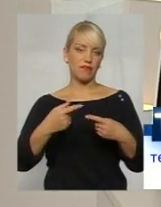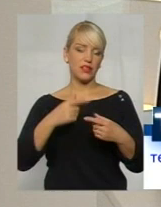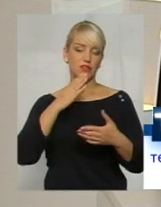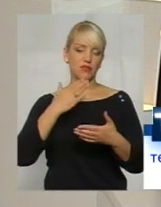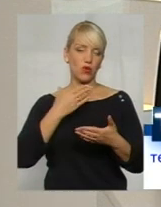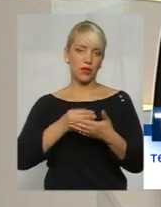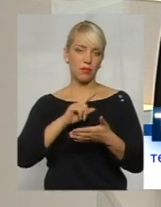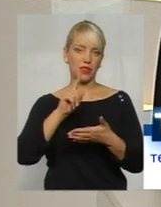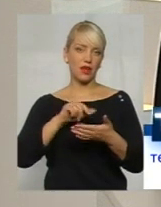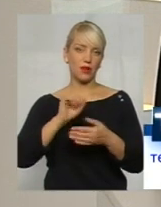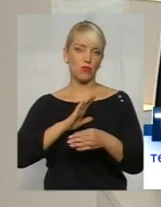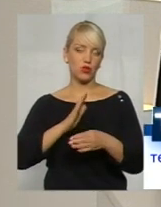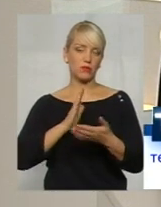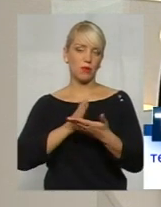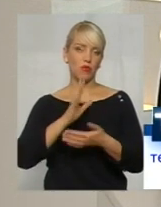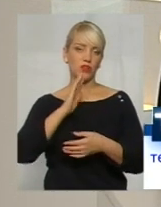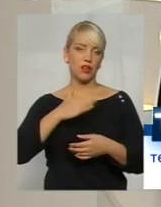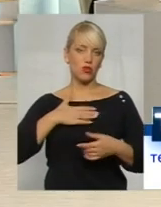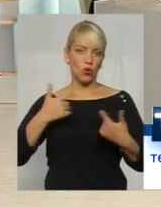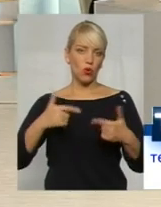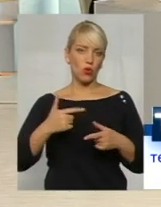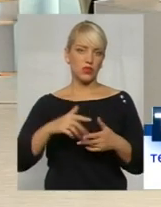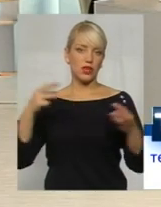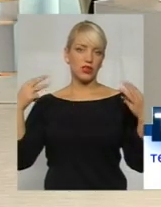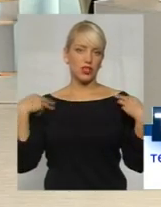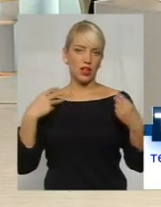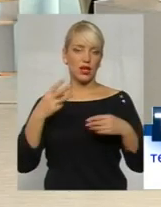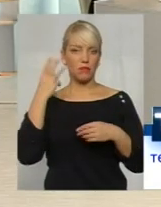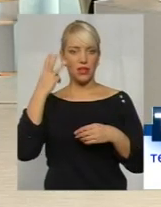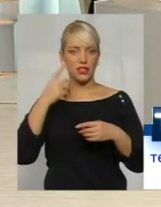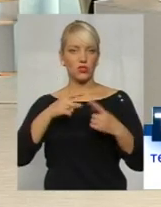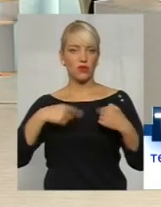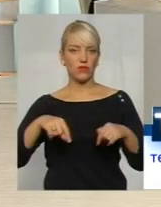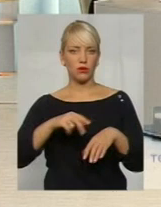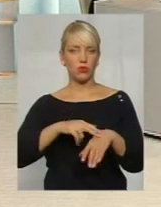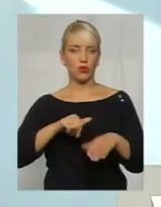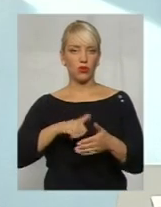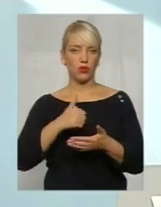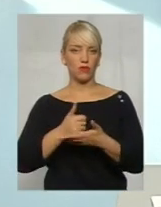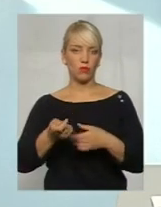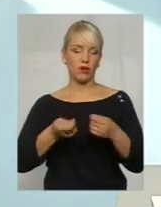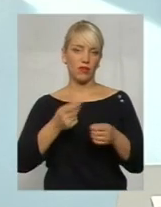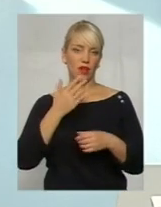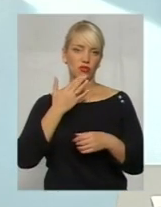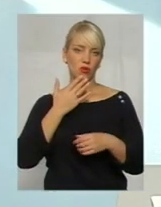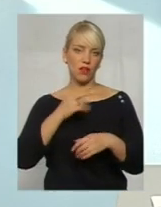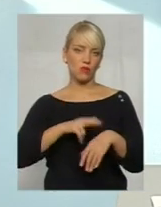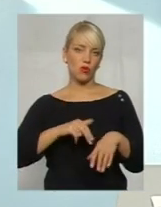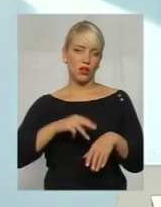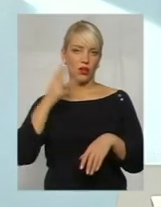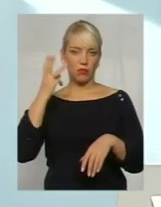нашого гостя. А в гостях у нас сьогодні начальник Хмельницького відділу поліції, головного управління Національної поліції Хмельницької області,